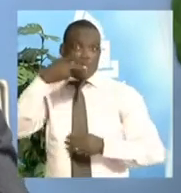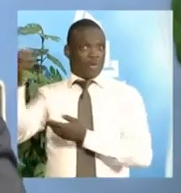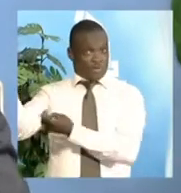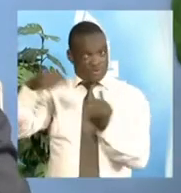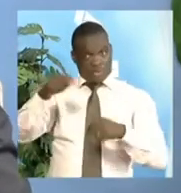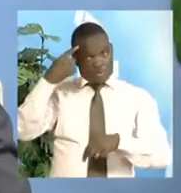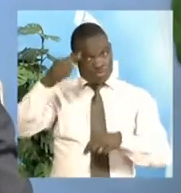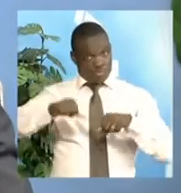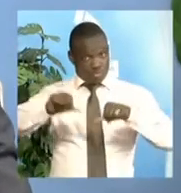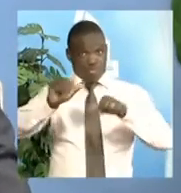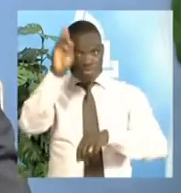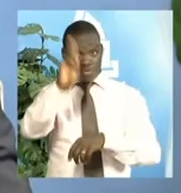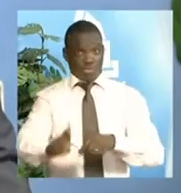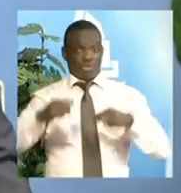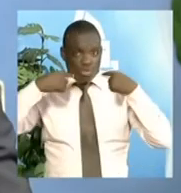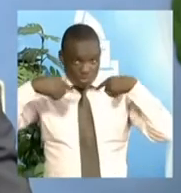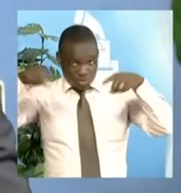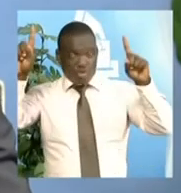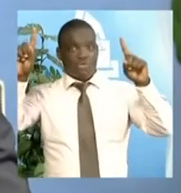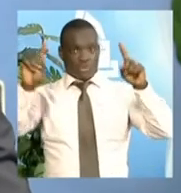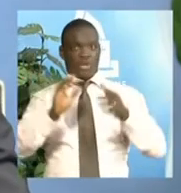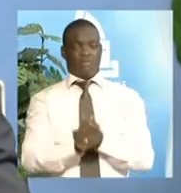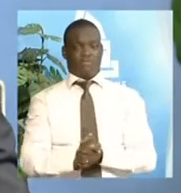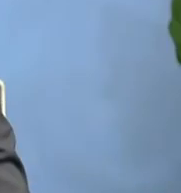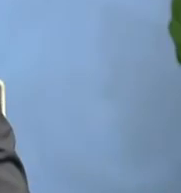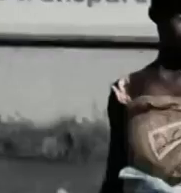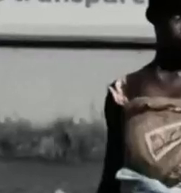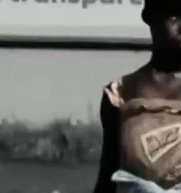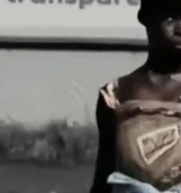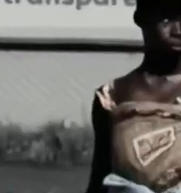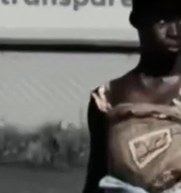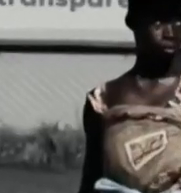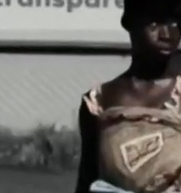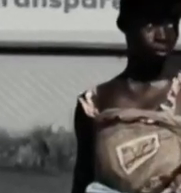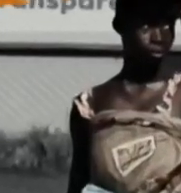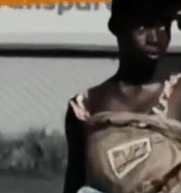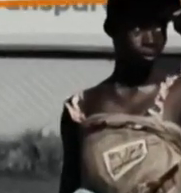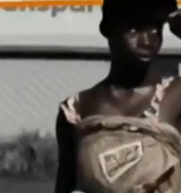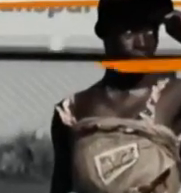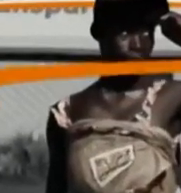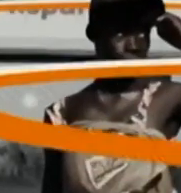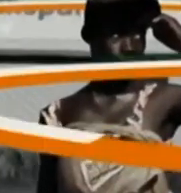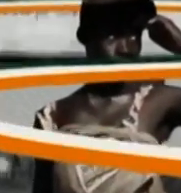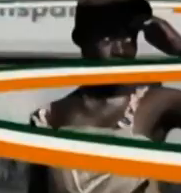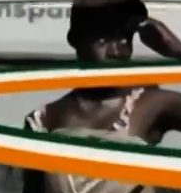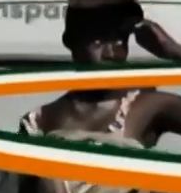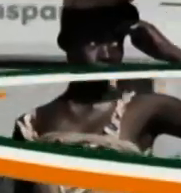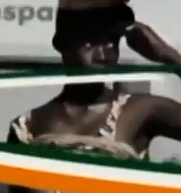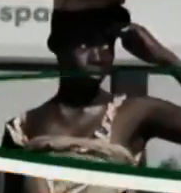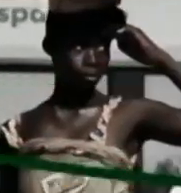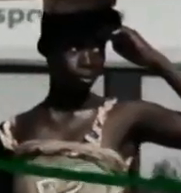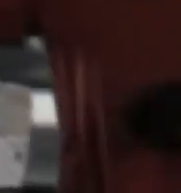la poursuite de la proclamation des résultats. Sous-titrage-Canada